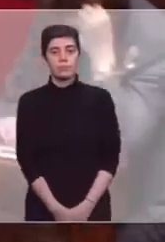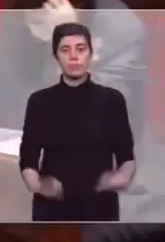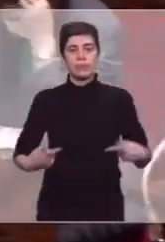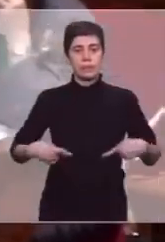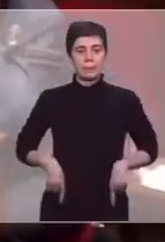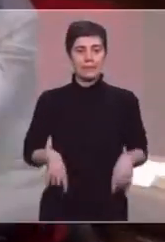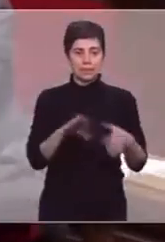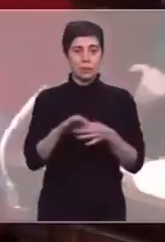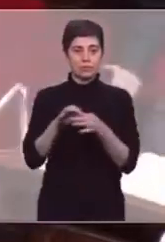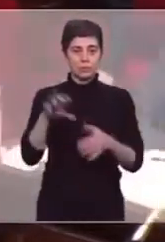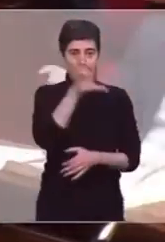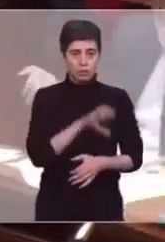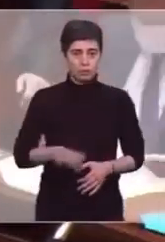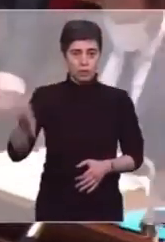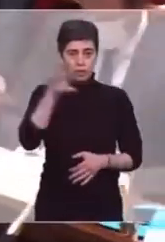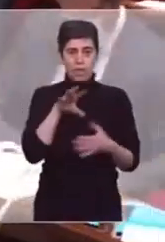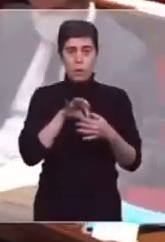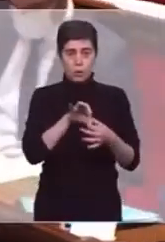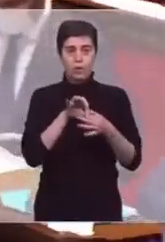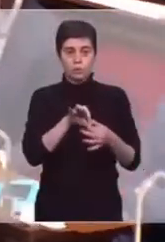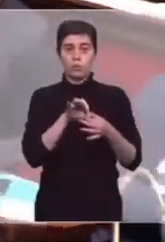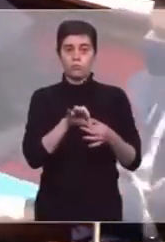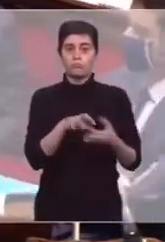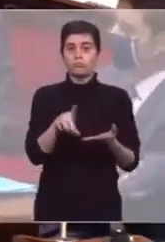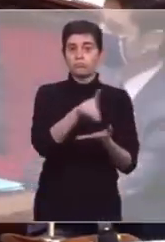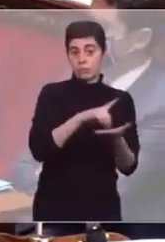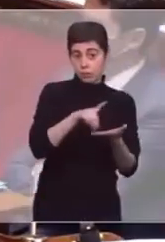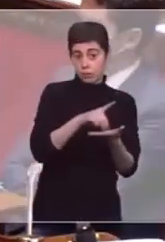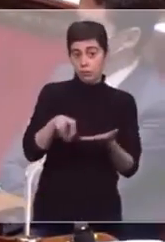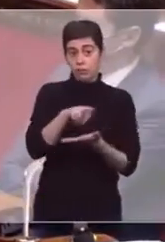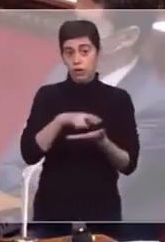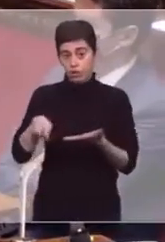et des Relations avec les Collectivités Territoriales.